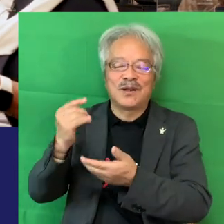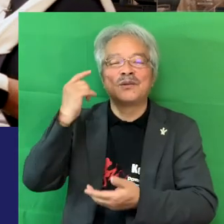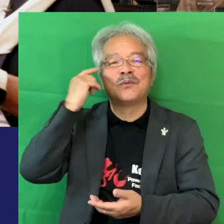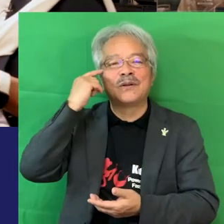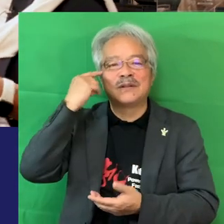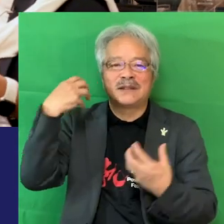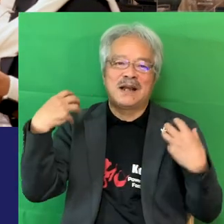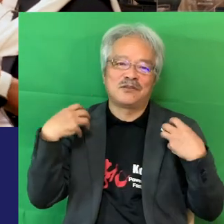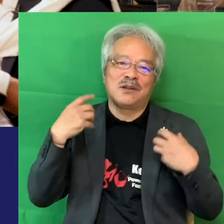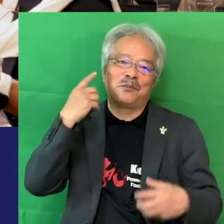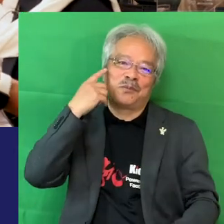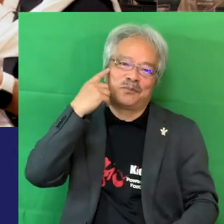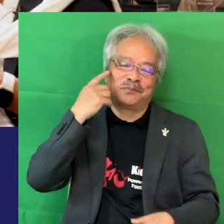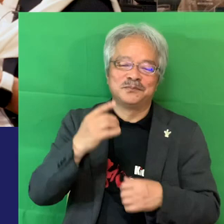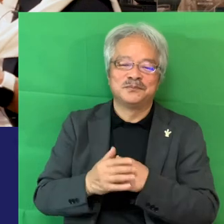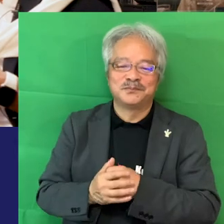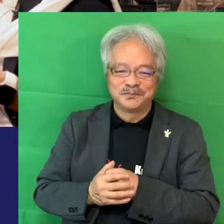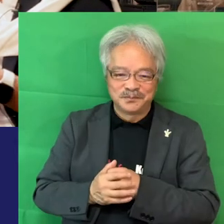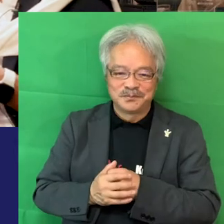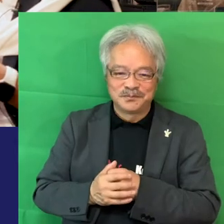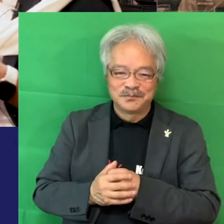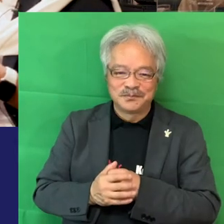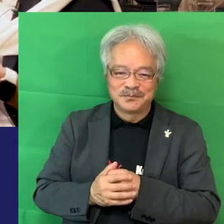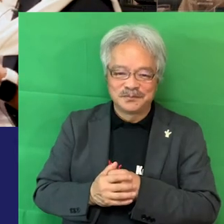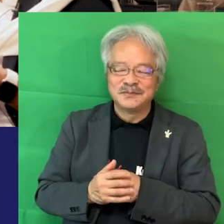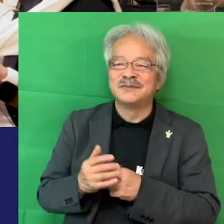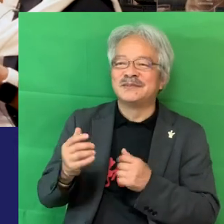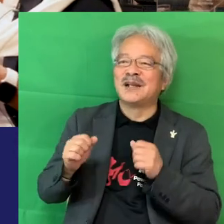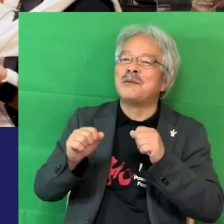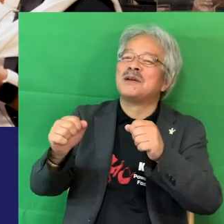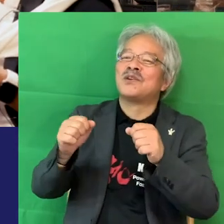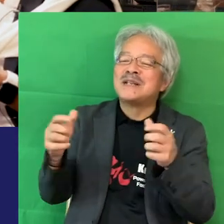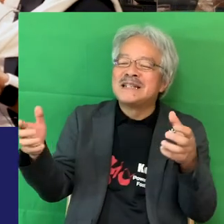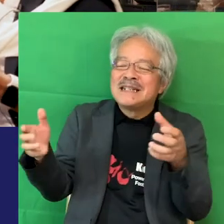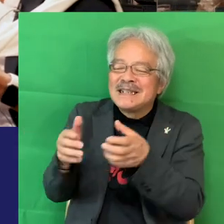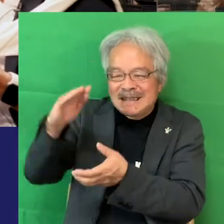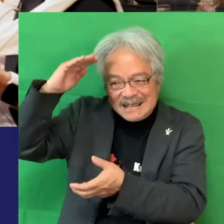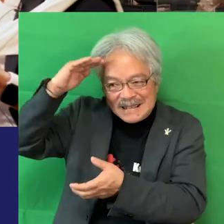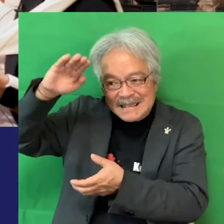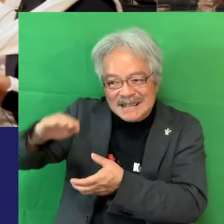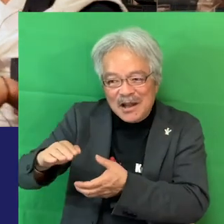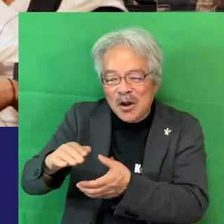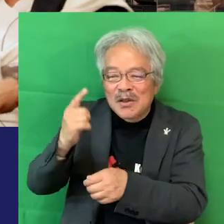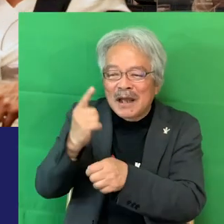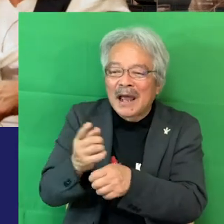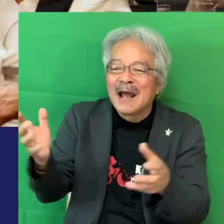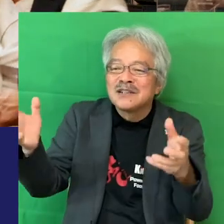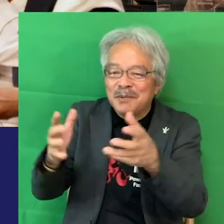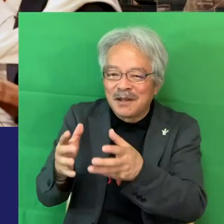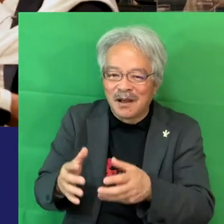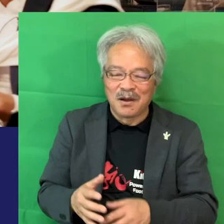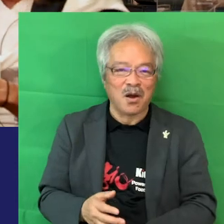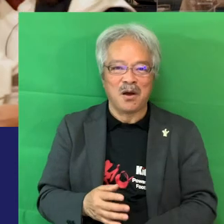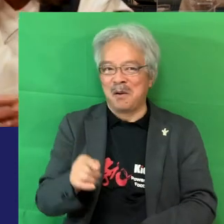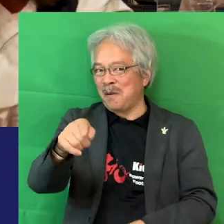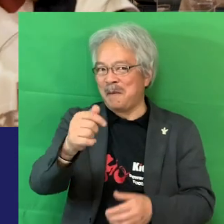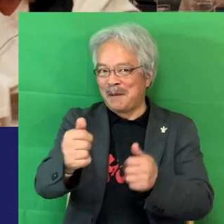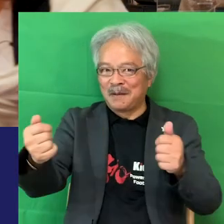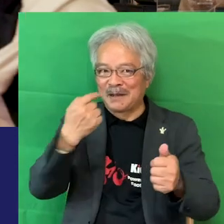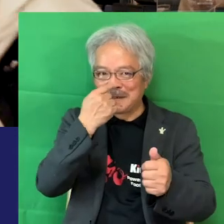ぜひ一緒に今度サッカやましょうやりましょう小さいのも彼ら集めてそれは僕は全部ドレブル抜いてやりますよね